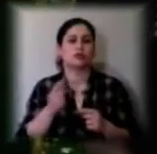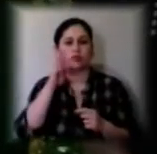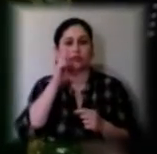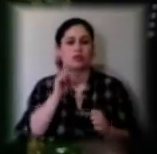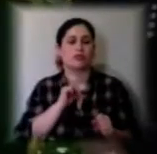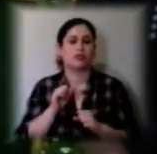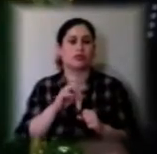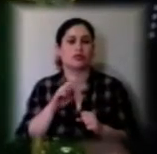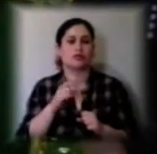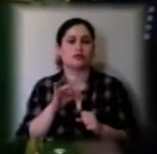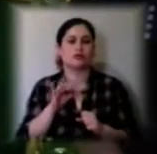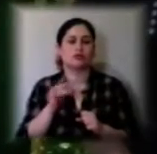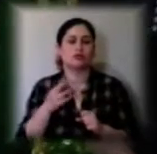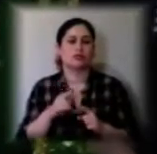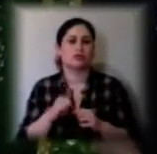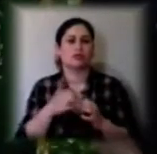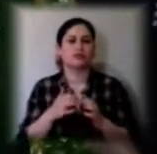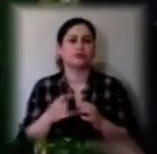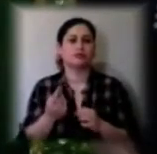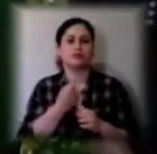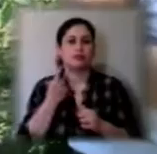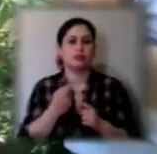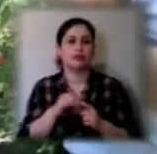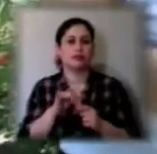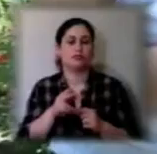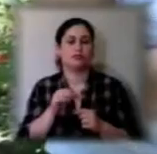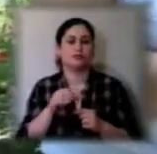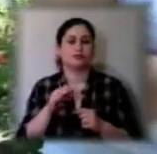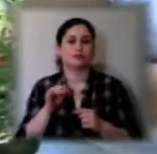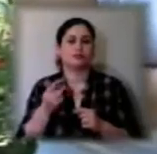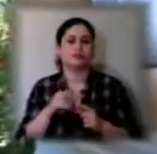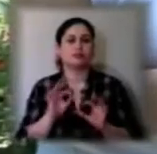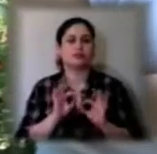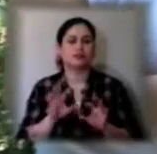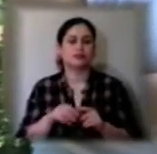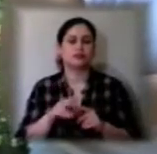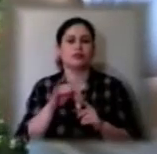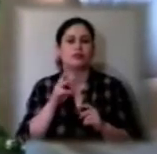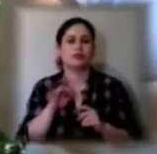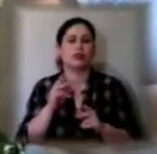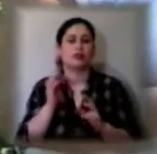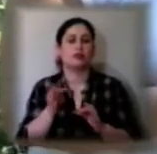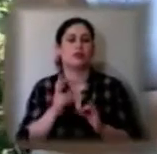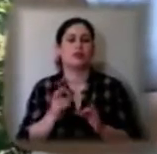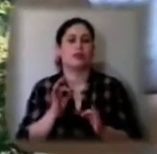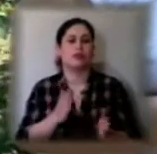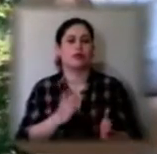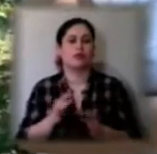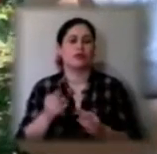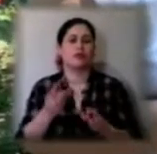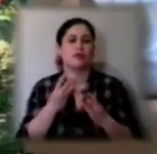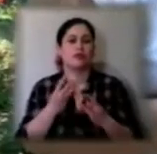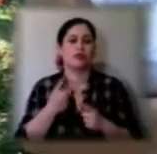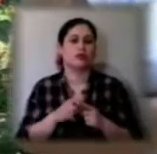надзвичайних ситуацій у Херсонській області Олександр Тетеря. Розказує дачнику, як поводитися з вогнем і які засоби